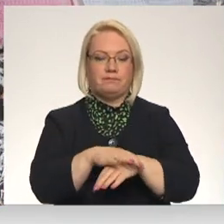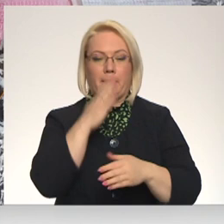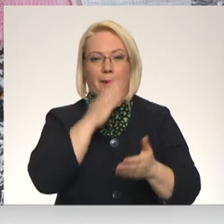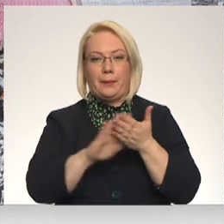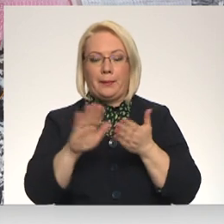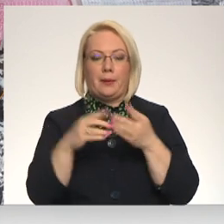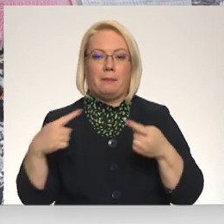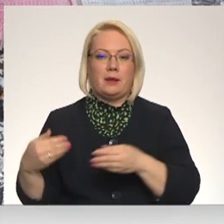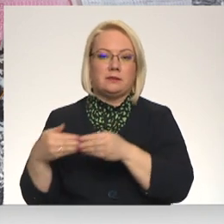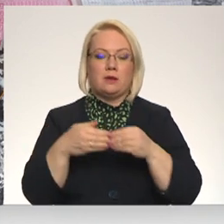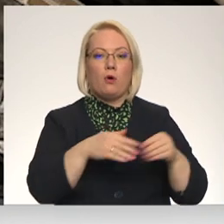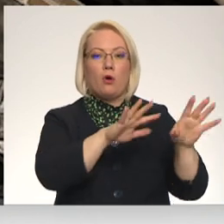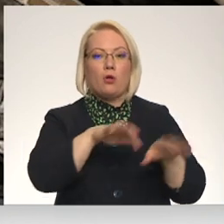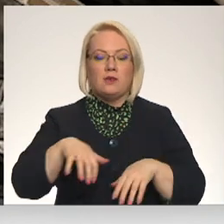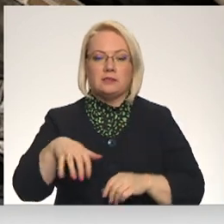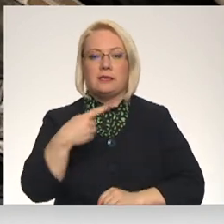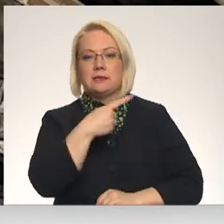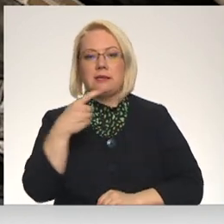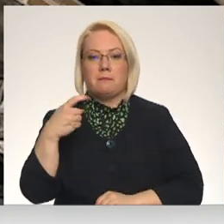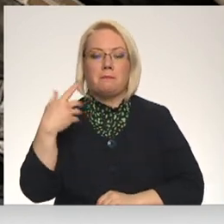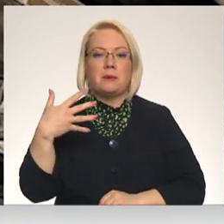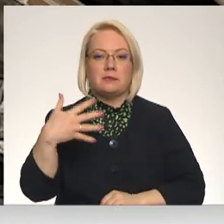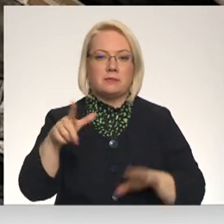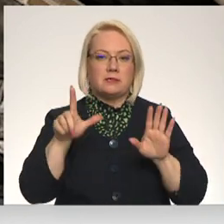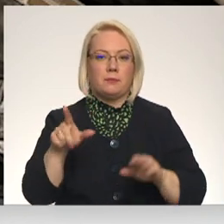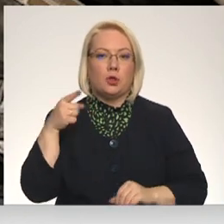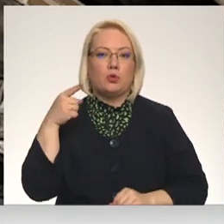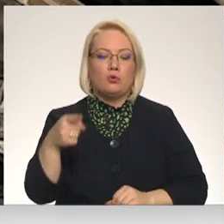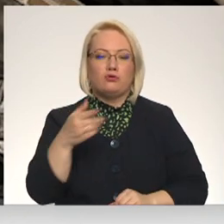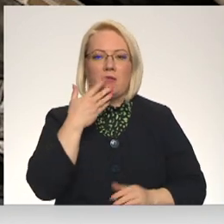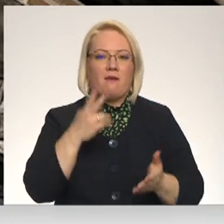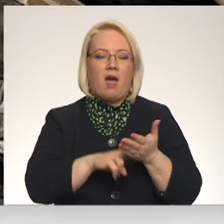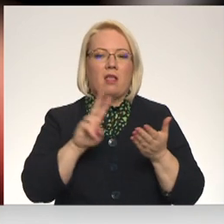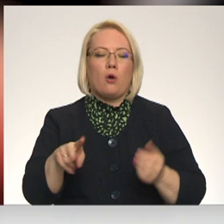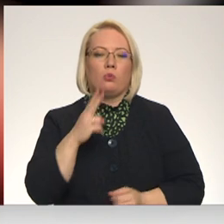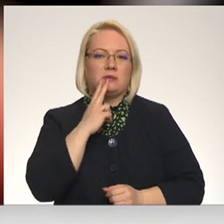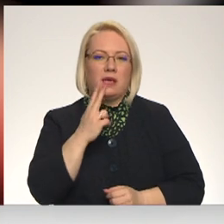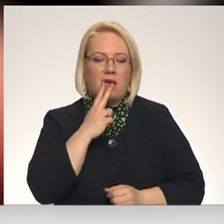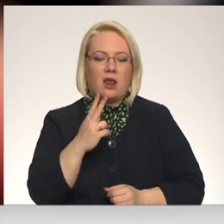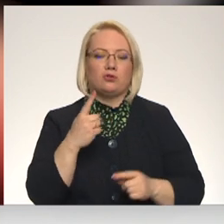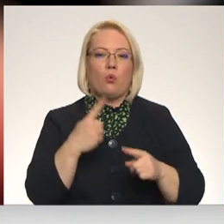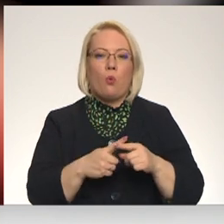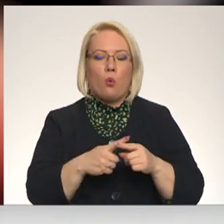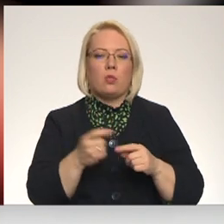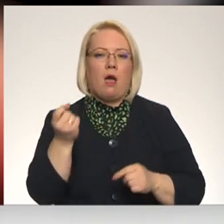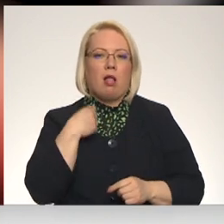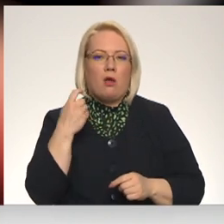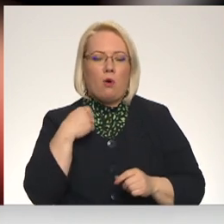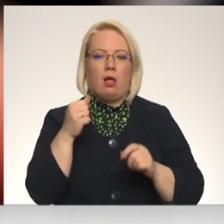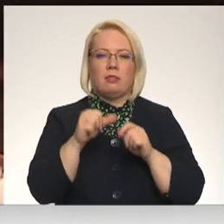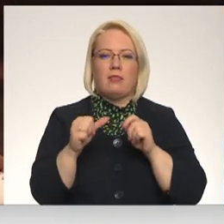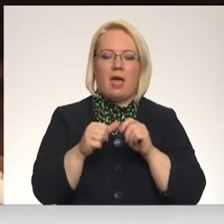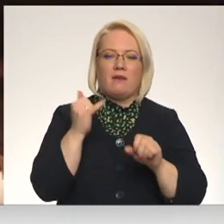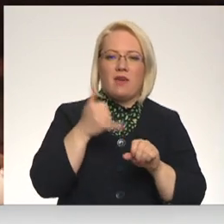grupējumu un konfisējuši gandrīz 157 tūkstoši nelgālo cigarešu kā arī ievērojumu daudzumu alkoholu, degvils un